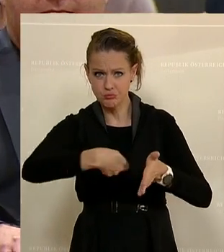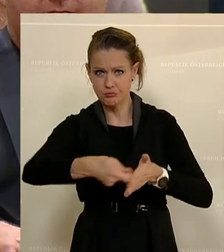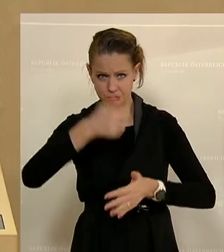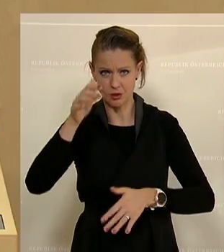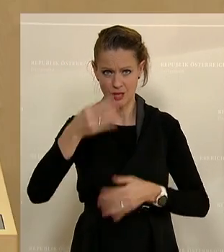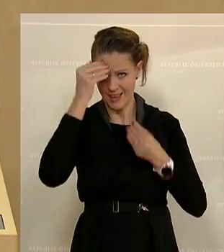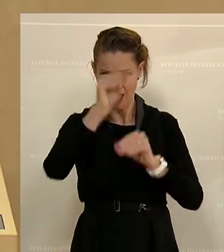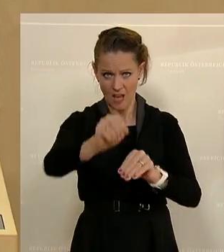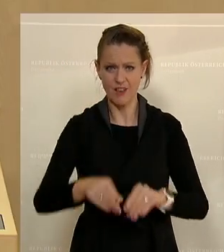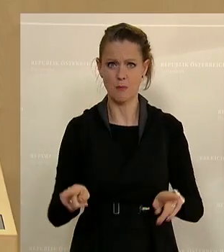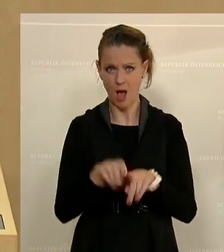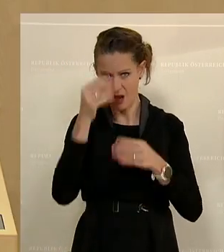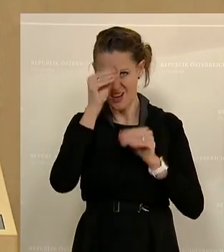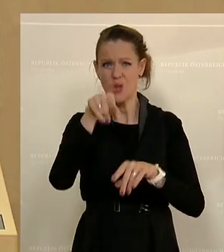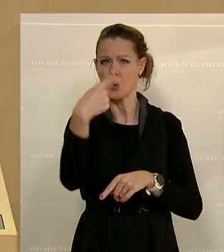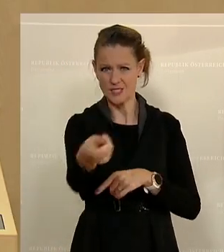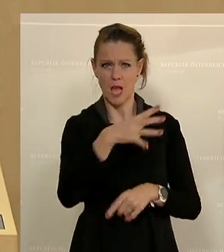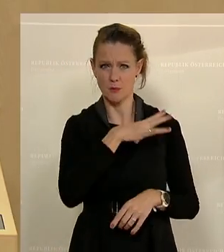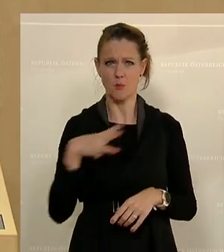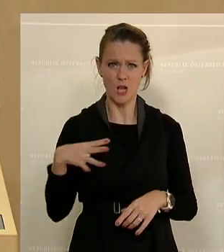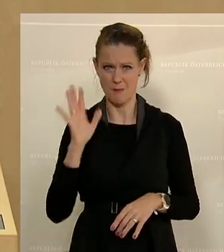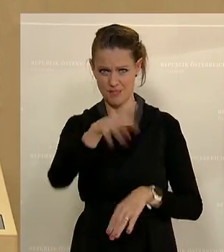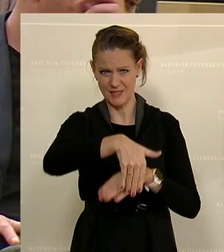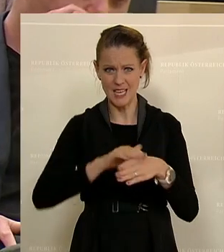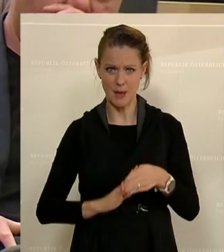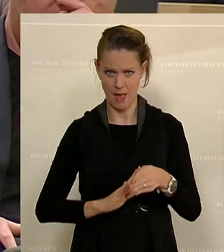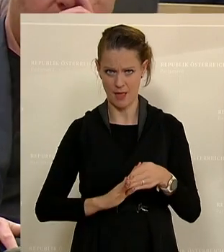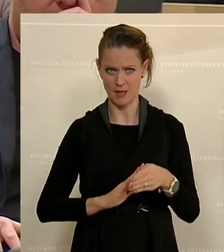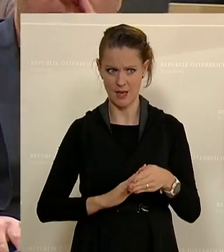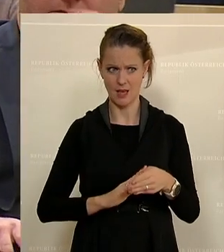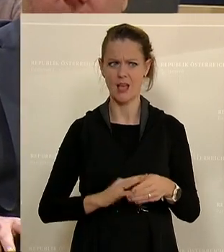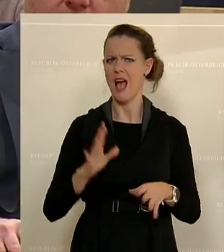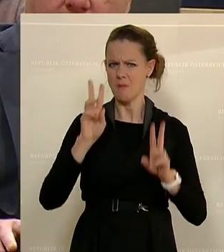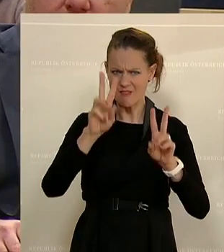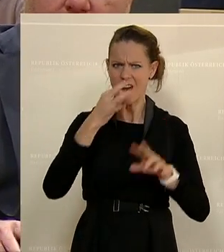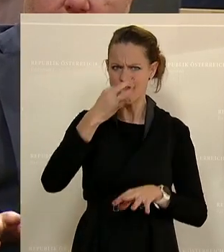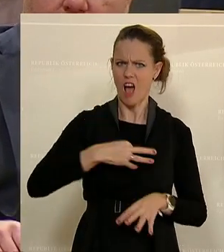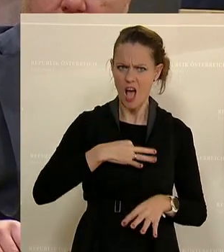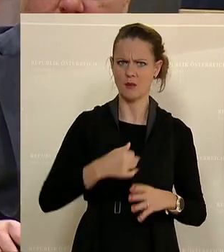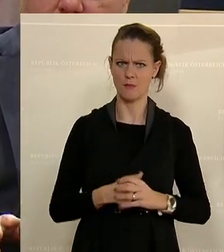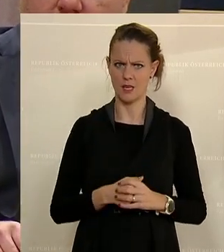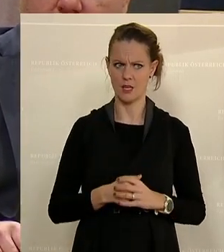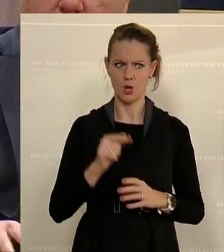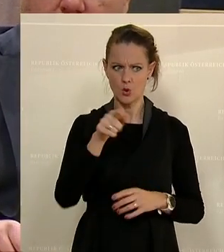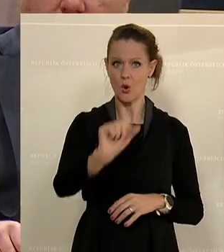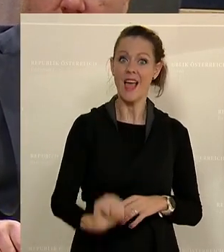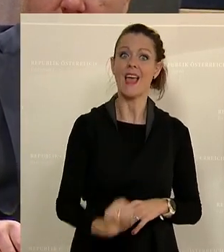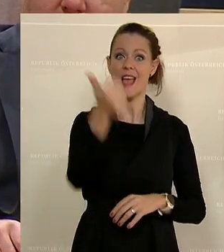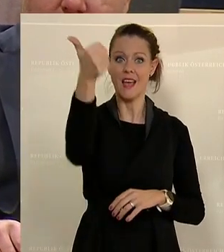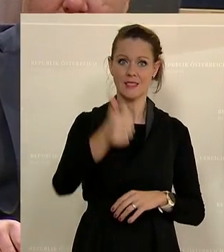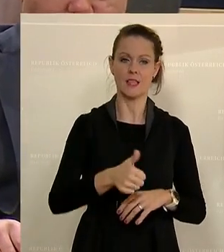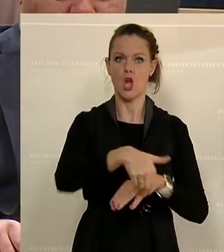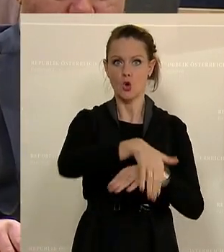auch, du bist der Bürgermeister in deiner Gemeinde und ich frage mich, ob du das erste kommunale